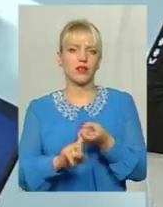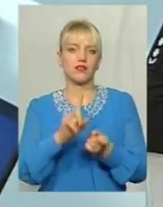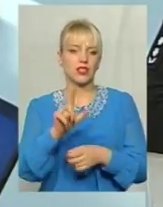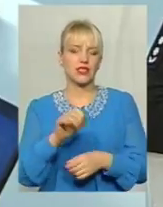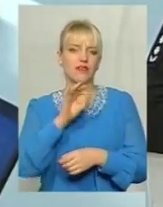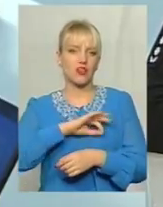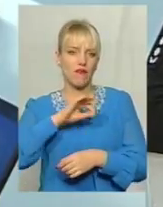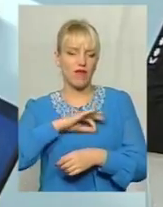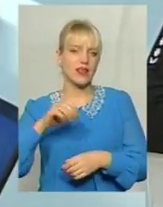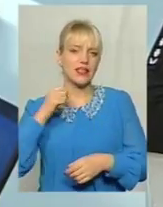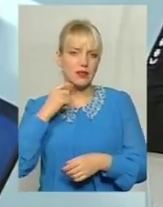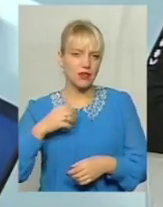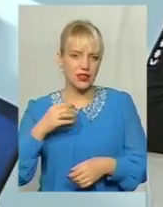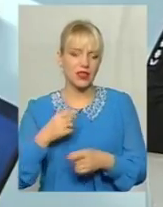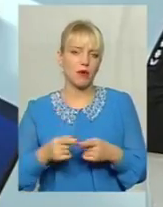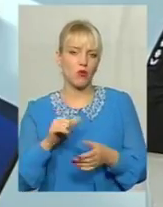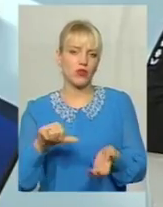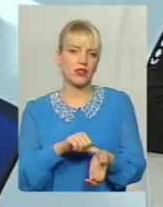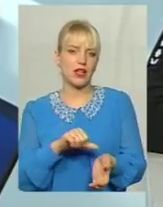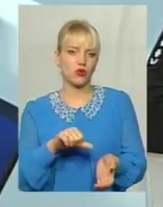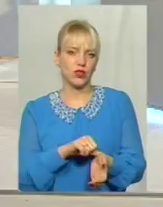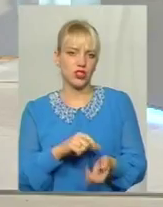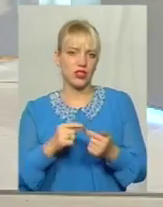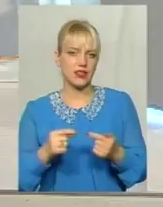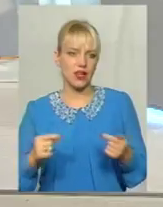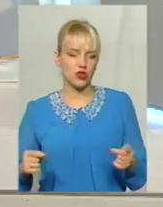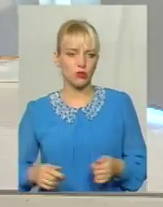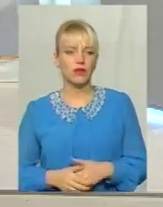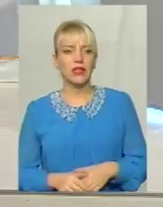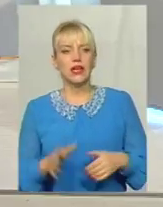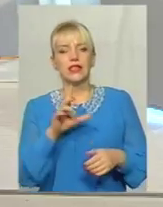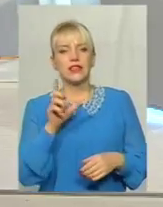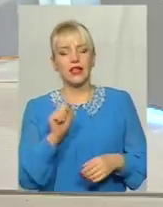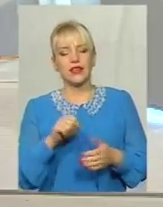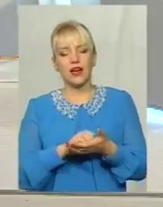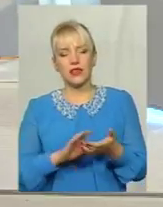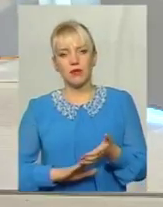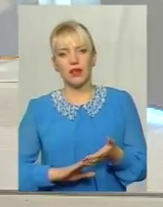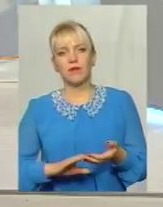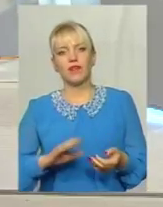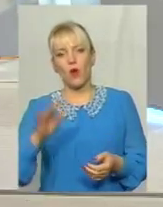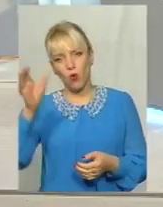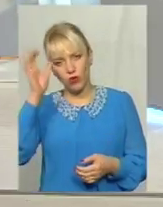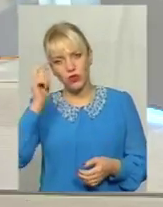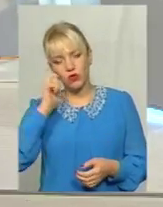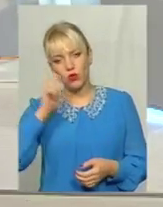спиртних напоїв Вживанням наркотичних засобів Власне, за даними науковців України